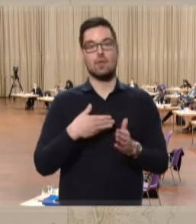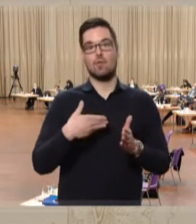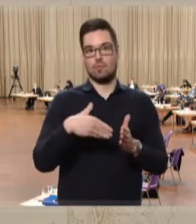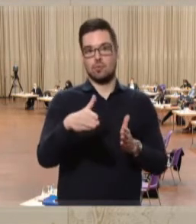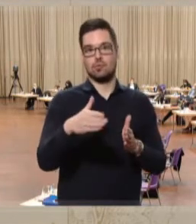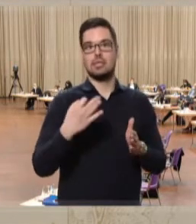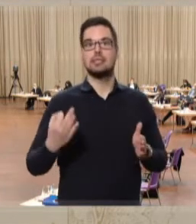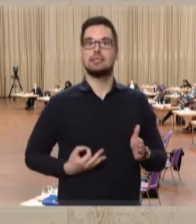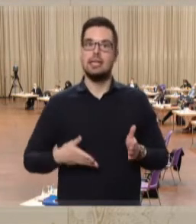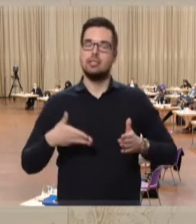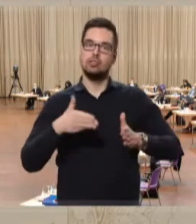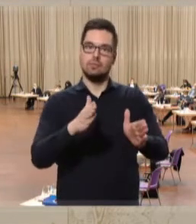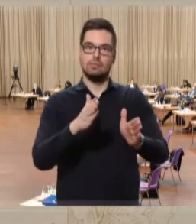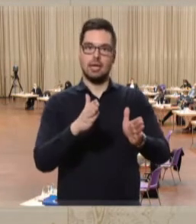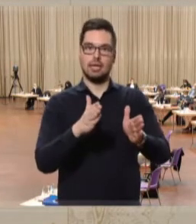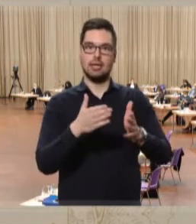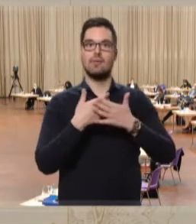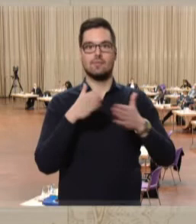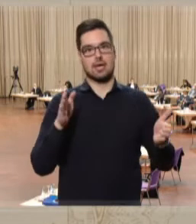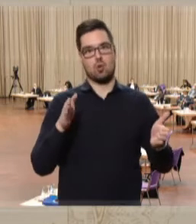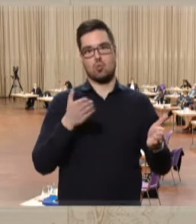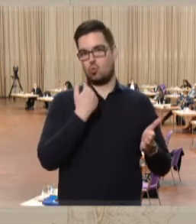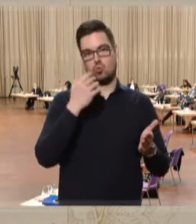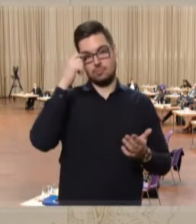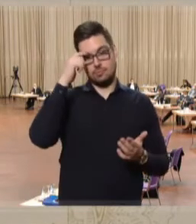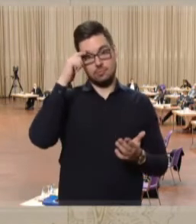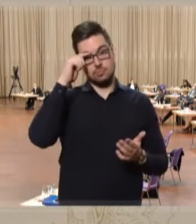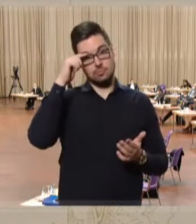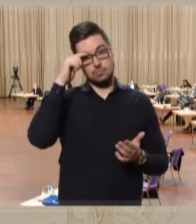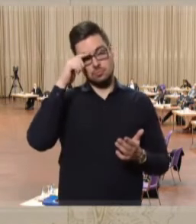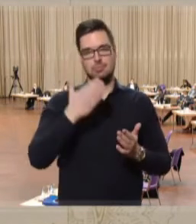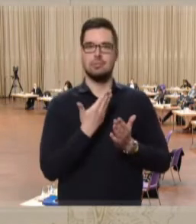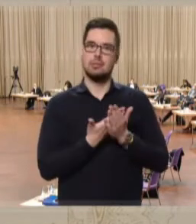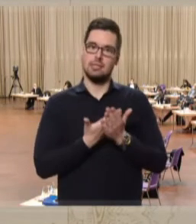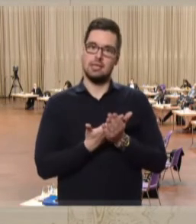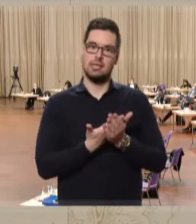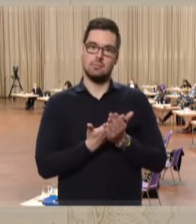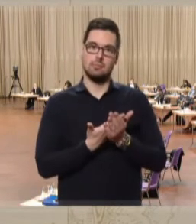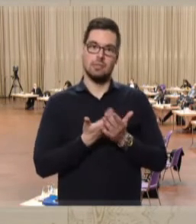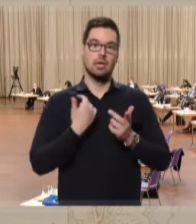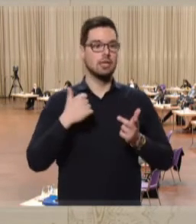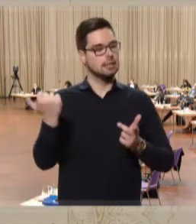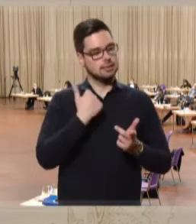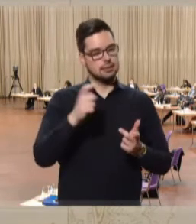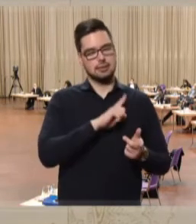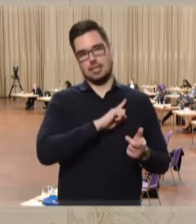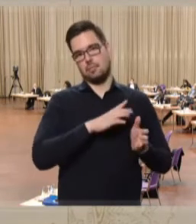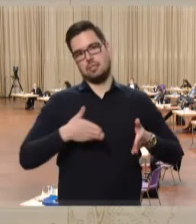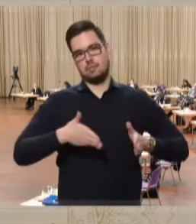des saarländischen Weges notwendigen Freiraums ermöglichen. Deshalb gehen wir hier einen eigenen Weg.